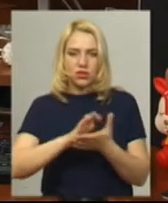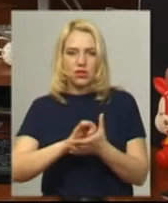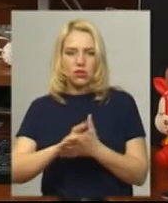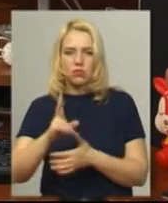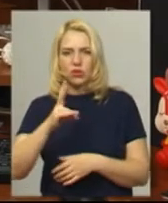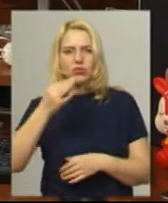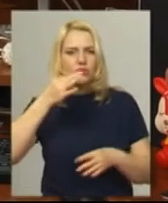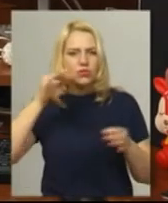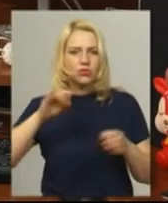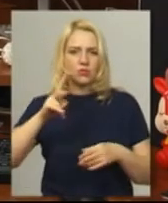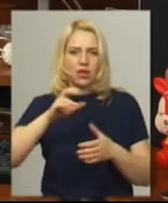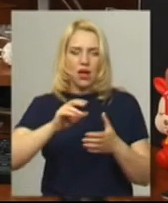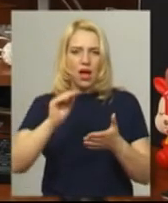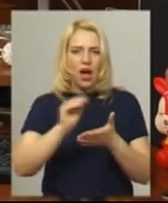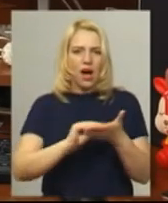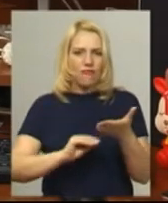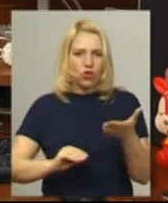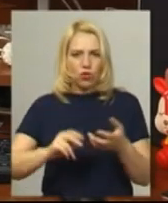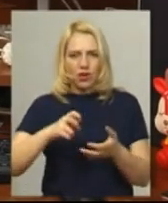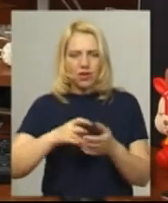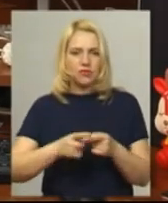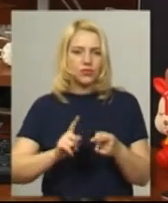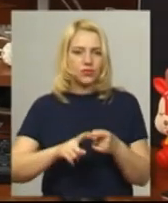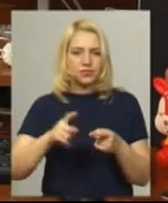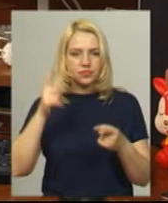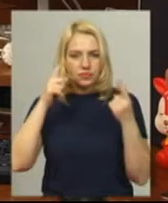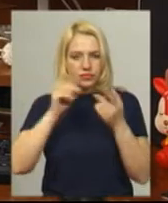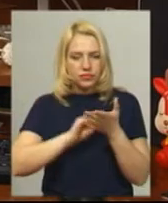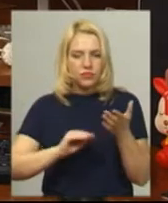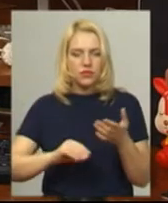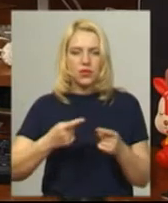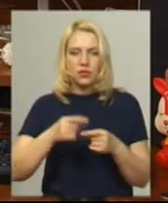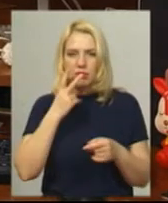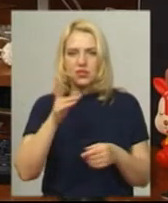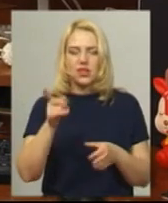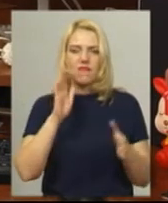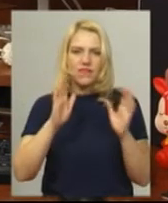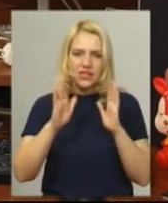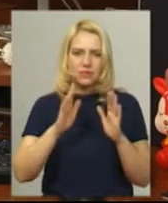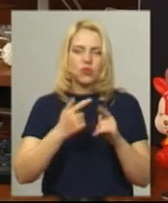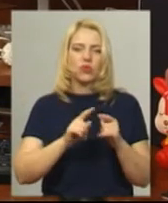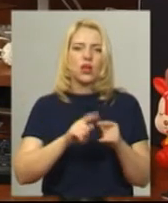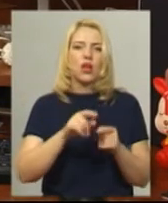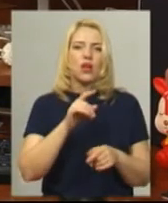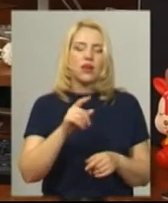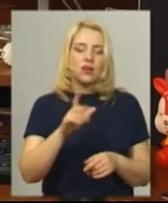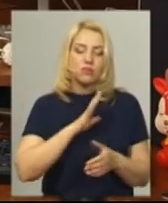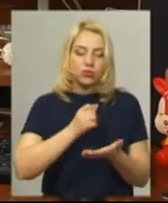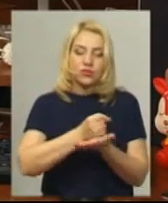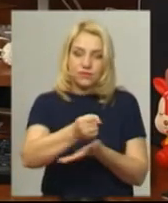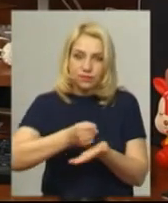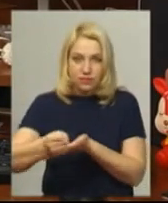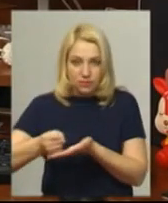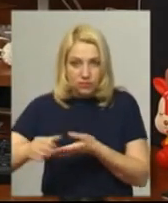вже досить відомих авторів, були номіновані. Я бачила в їхніх стрічках в фейсбуці, що вони серед номінантів, вони писали, хвалилися цим.